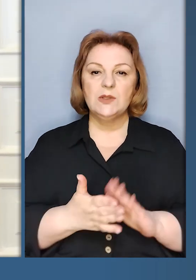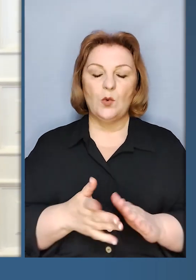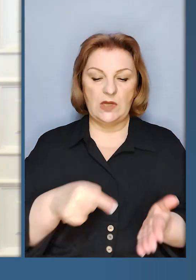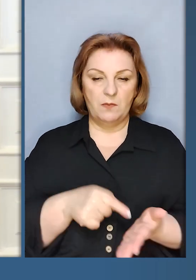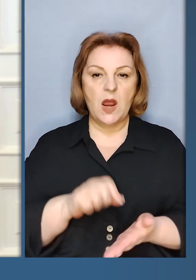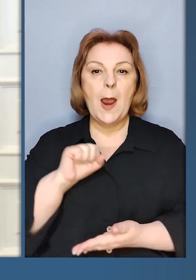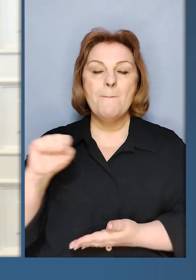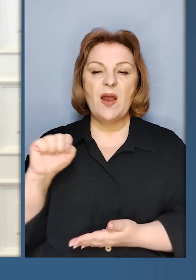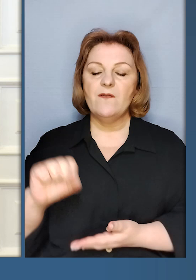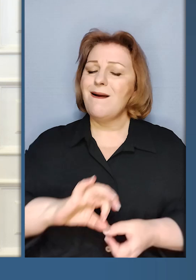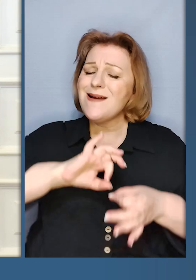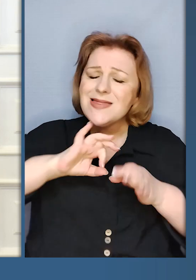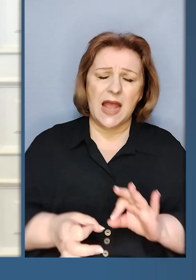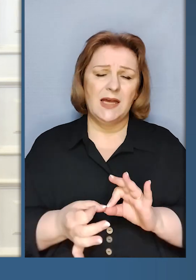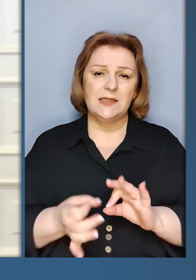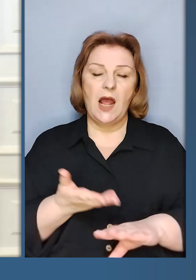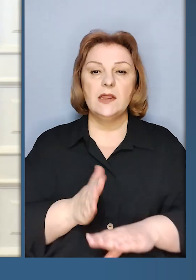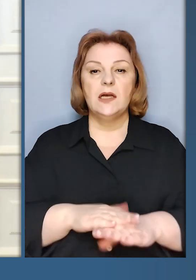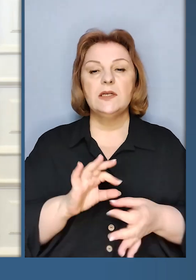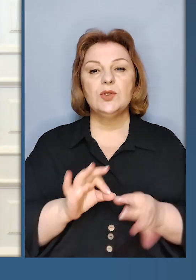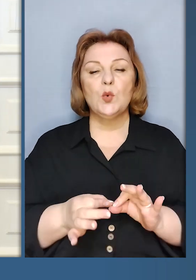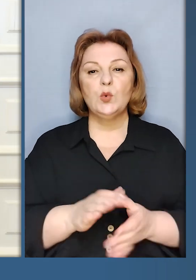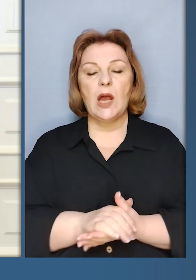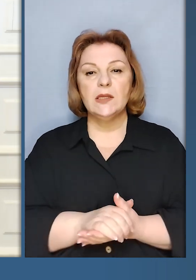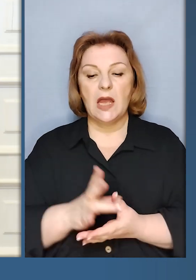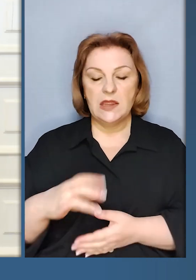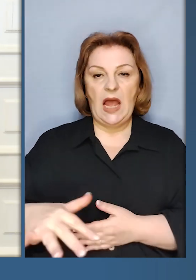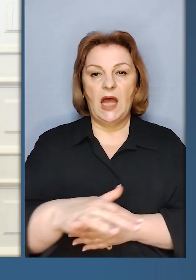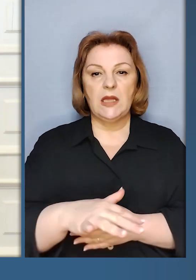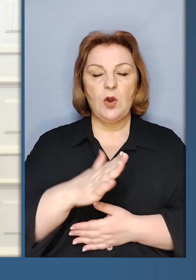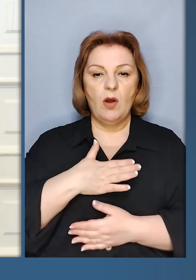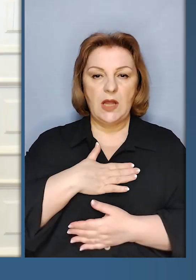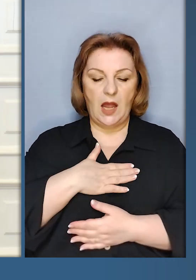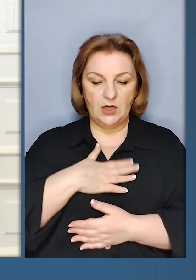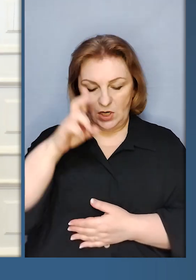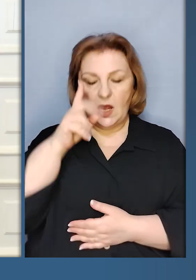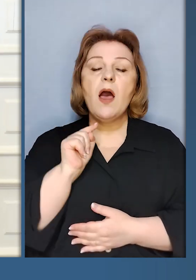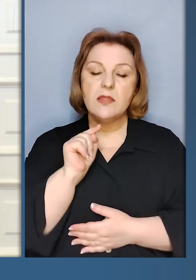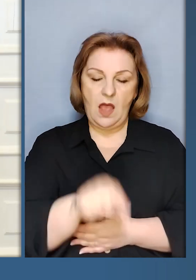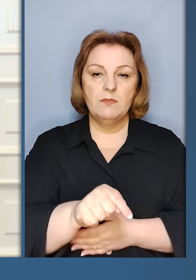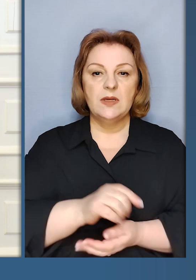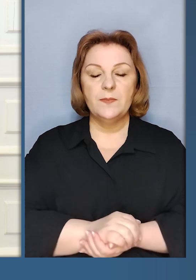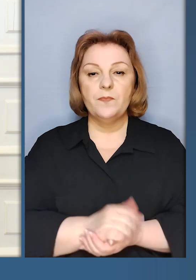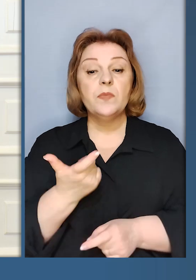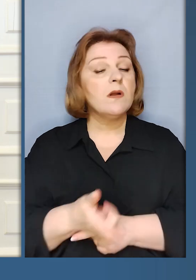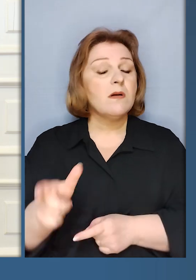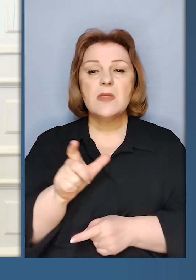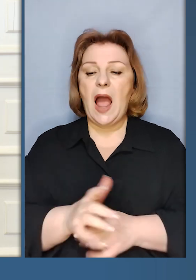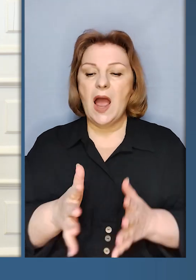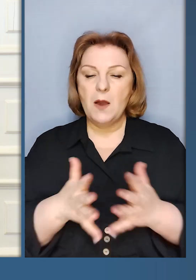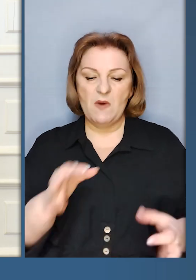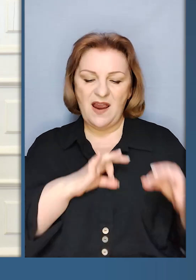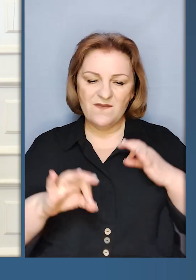деталях, яка ситуація в Бахмуті. Найскладніші ситуації на території нашої держави саме там.